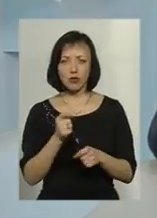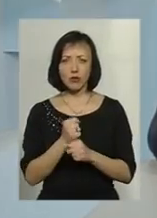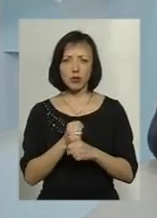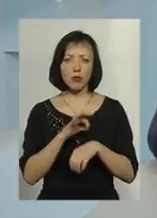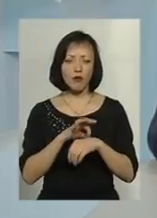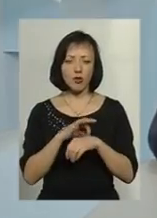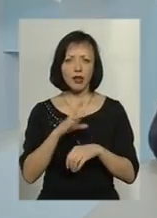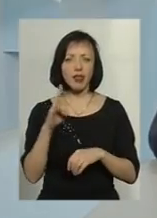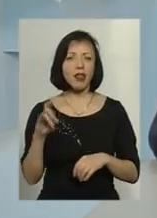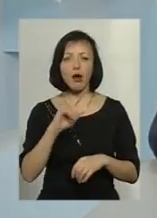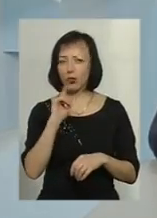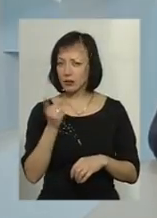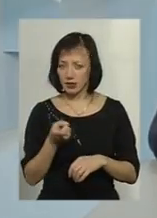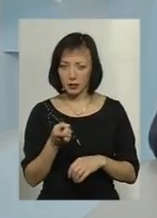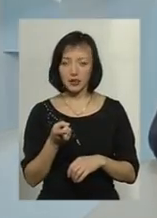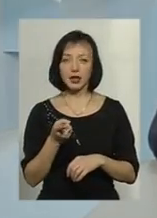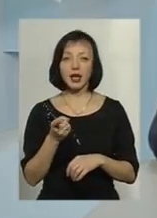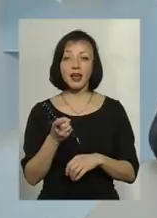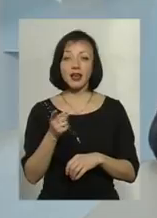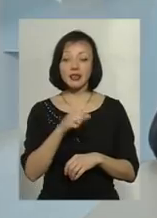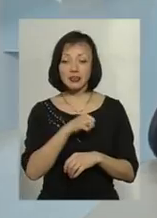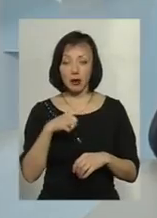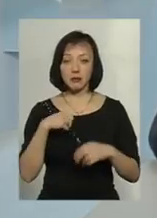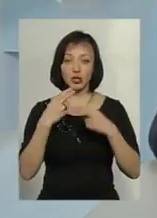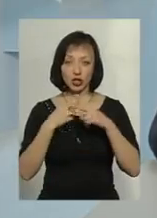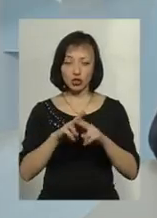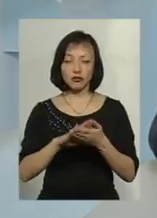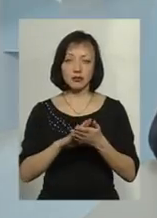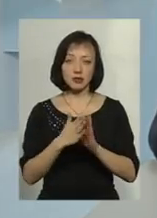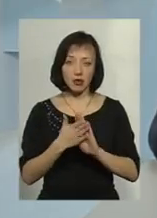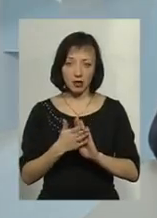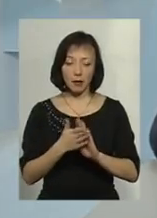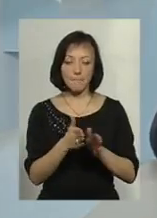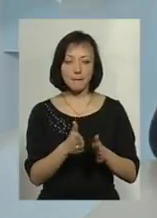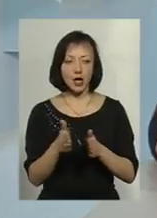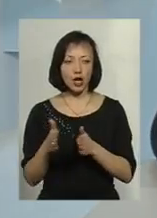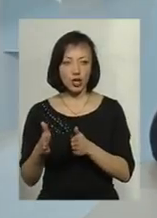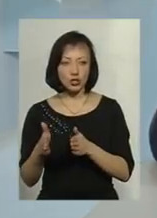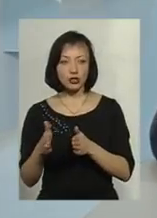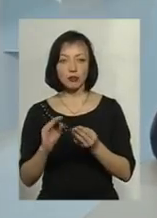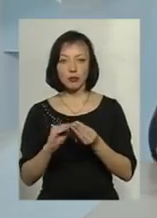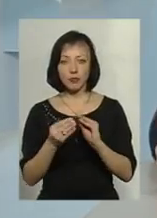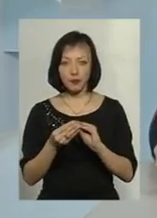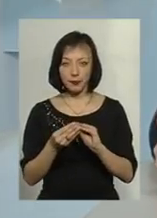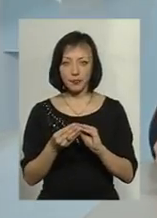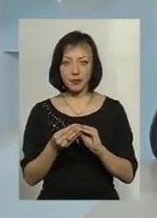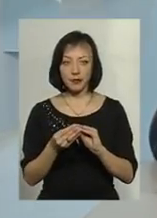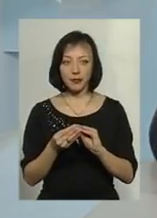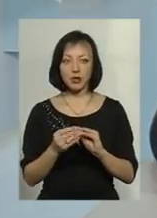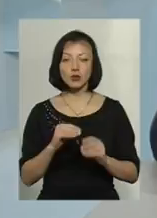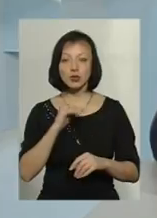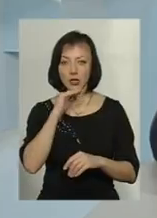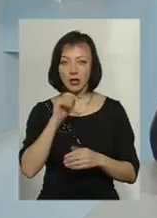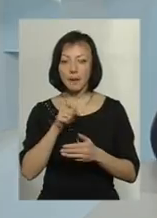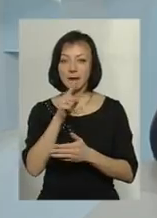проводилася не один рік. І в сам технічний стан, як би сказати, мереж, їхня пропускна здатність і вкоп достатня.